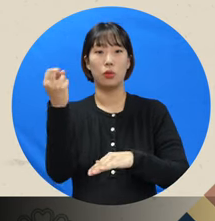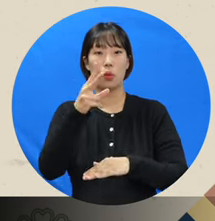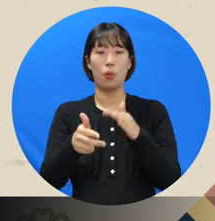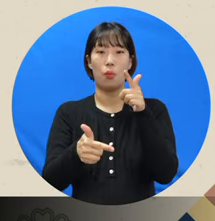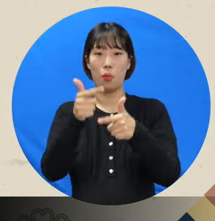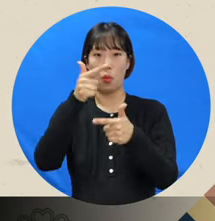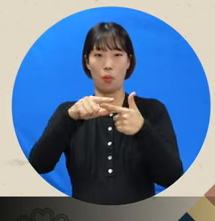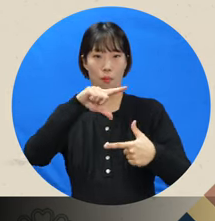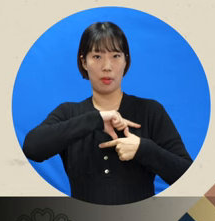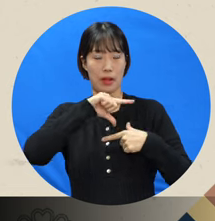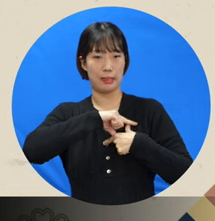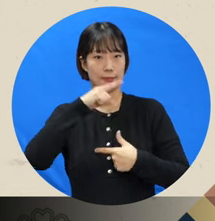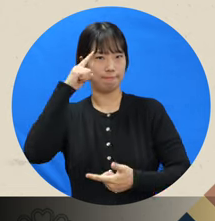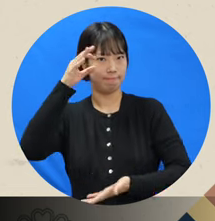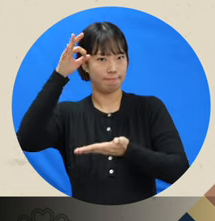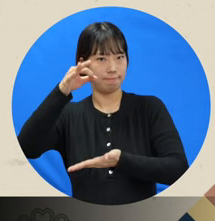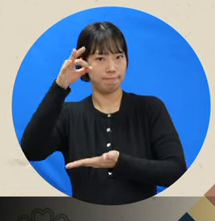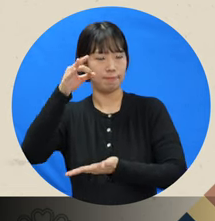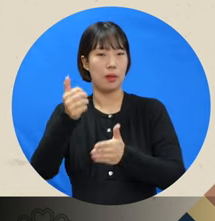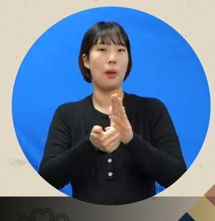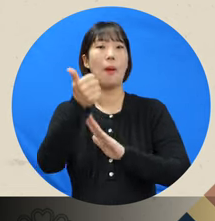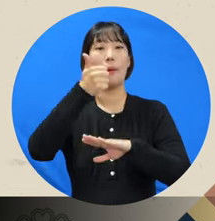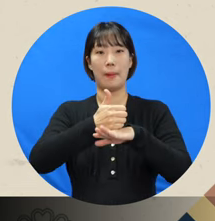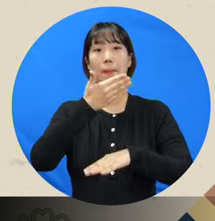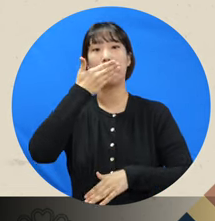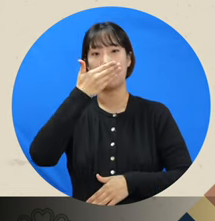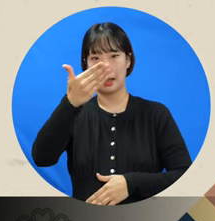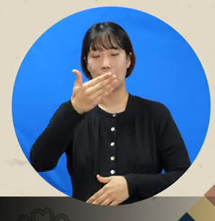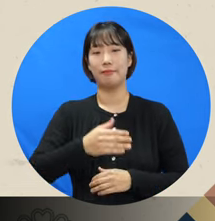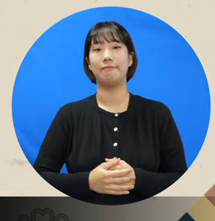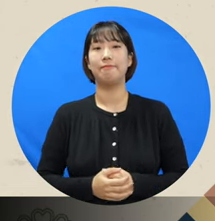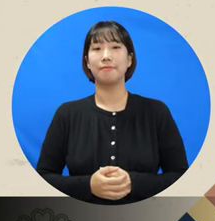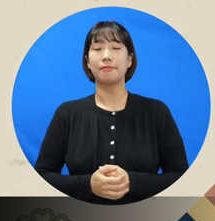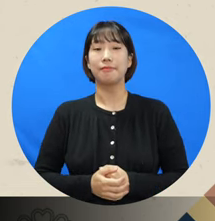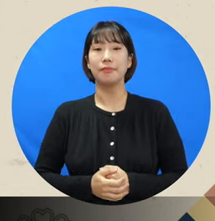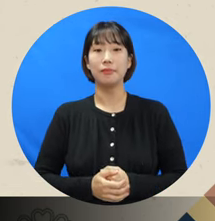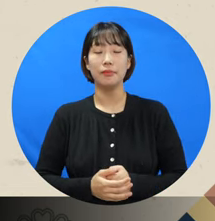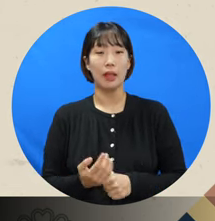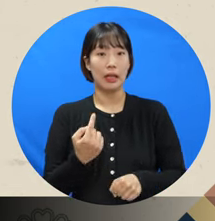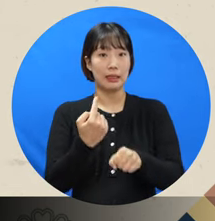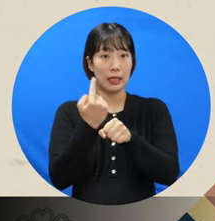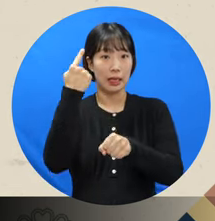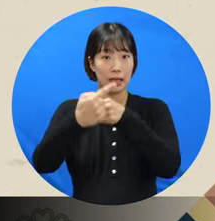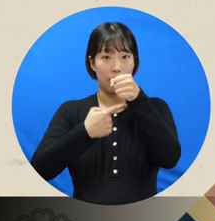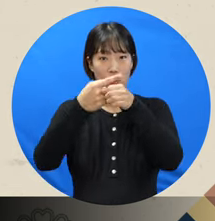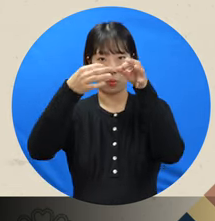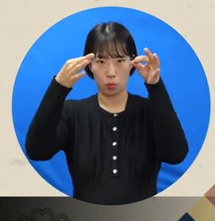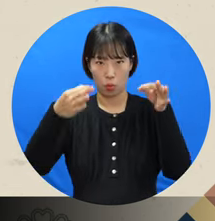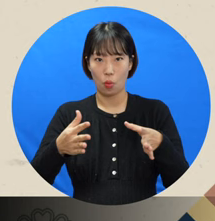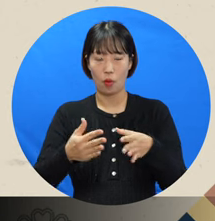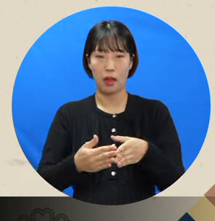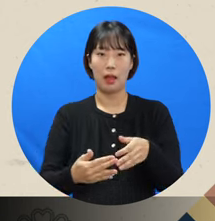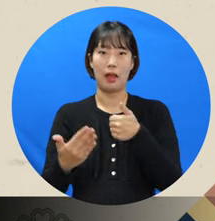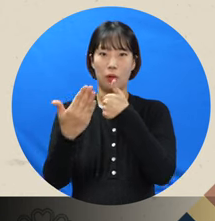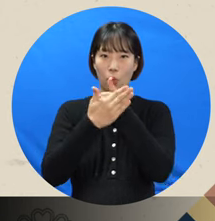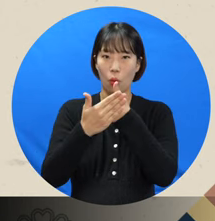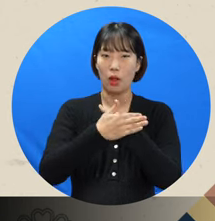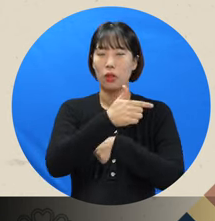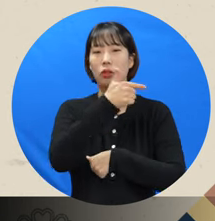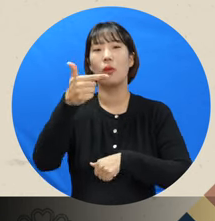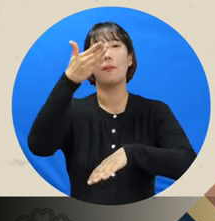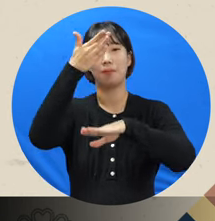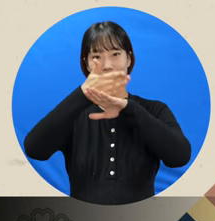가치를 높이는 데 대단히 뜻깊은 해를 만들었습니다. 지난해 동안 보내주신 성원에 깊은